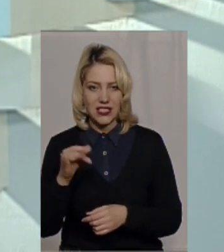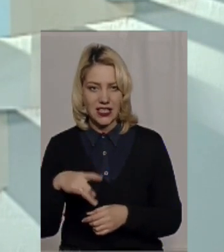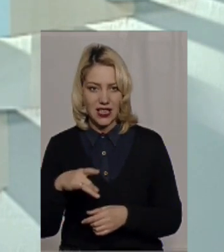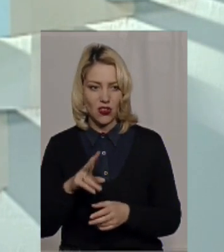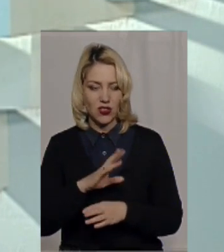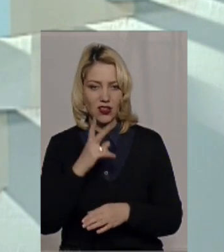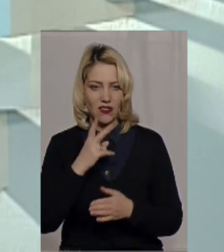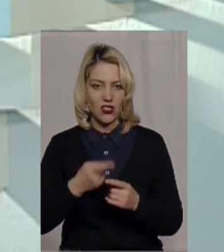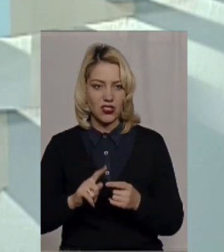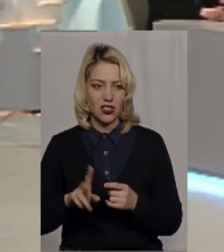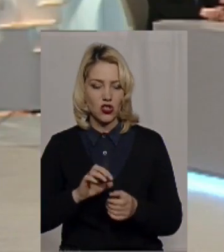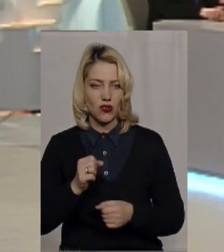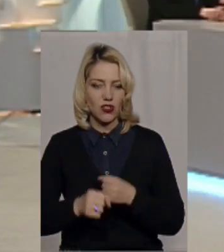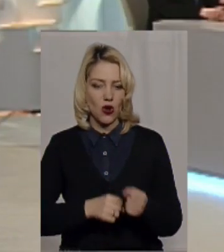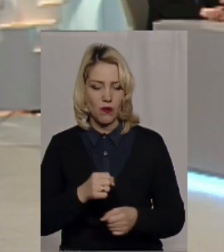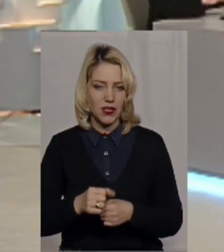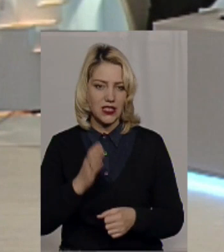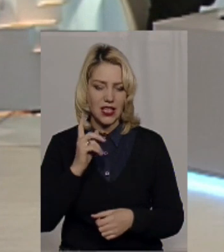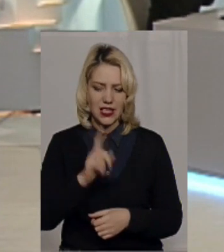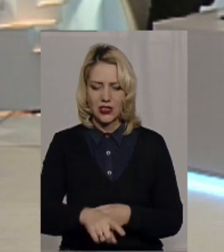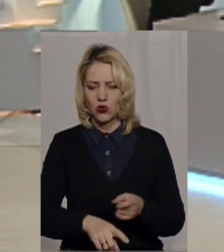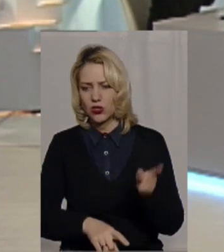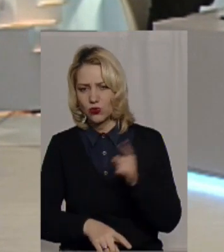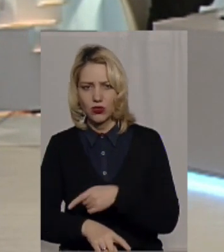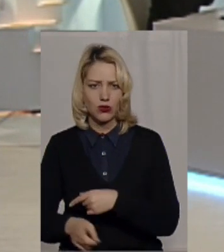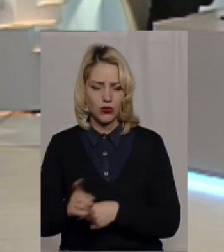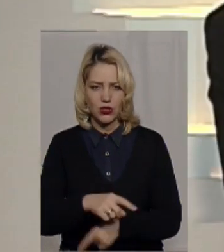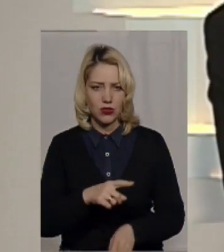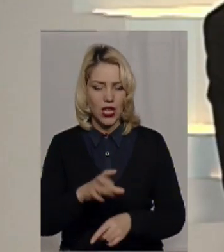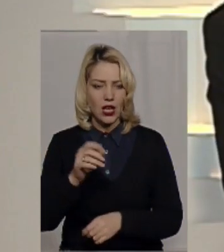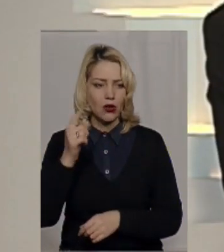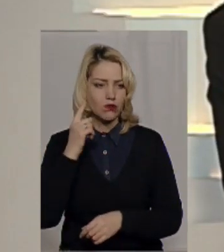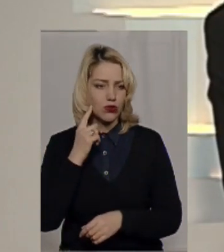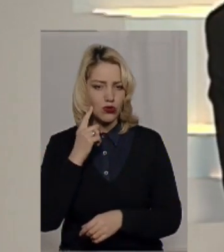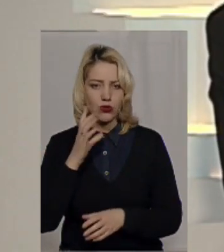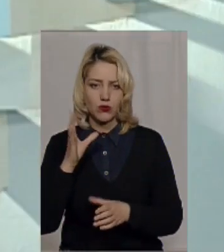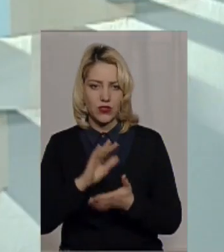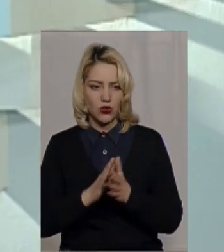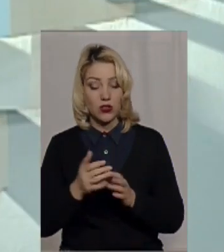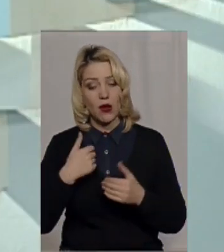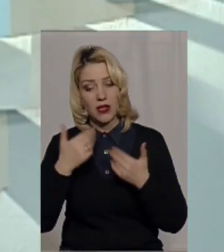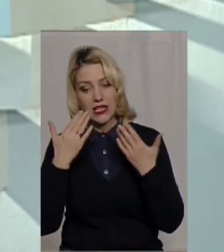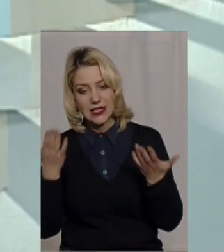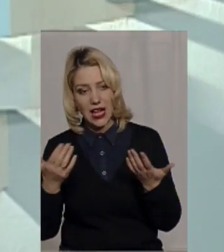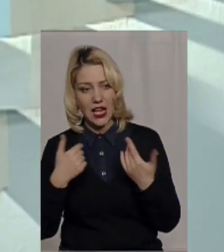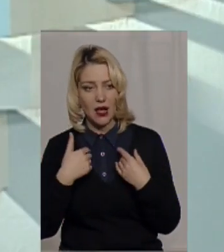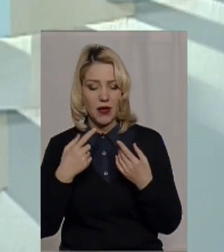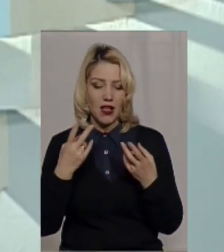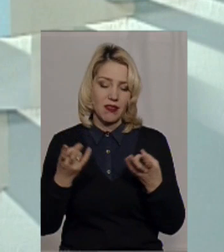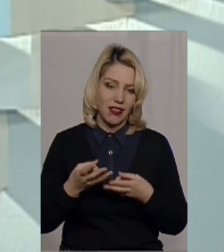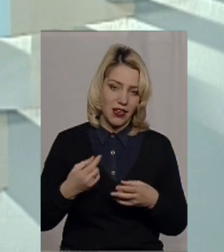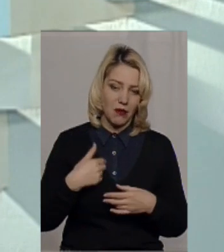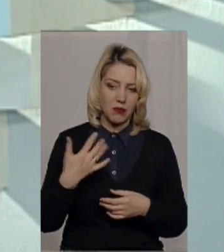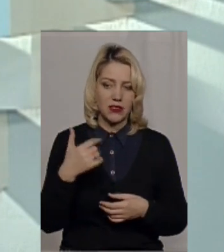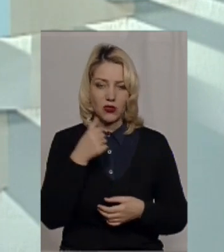принципі, не дивлячись, не то, що ми його вже об'їздили вдолі в попорок і кучу. І почуємо якраз от такі почуємо ситуацію, а ми не знаємо, а нам воно надо, а мені